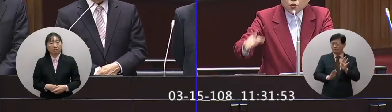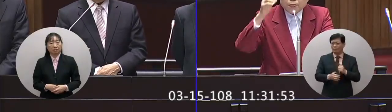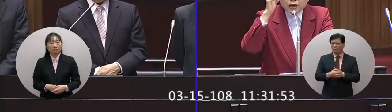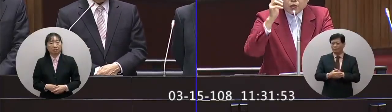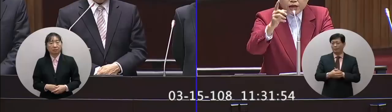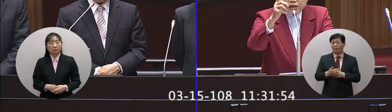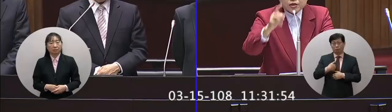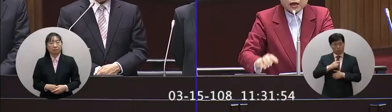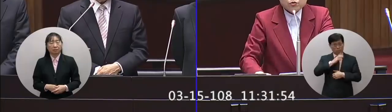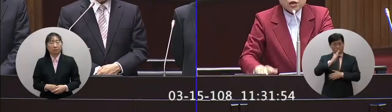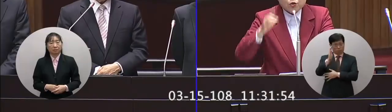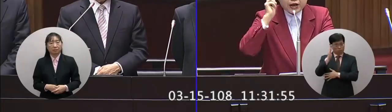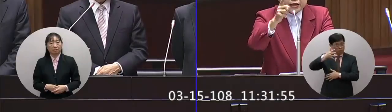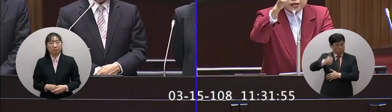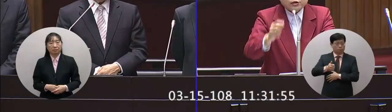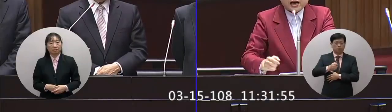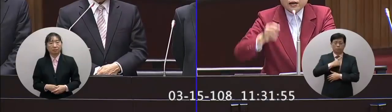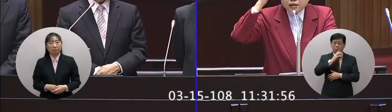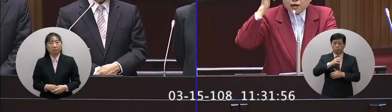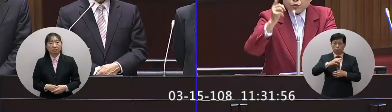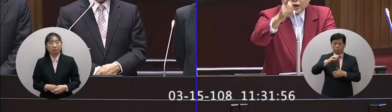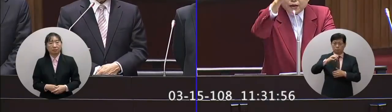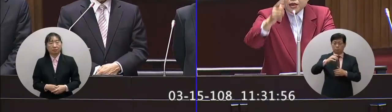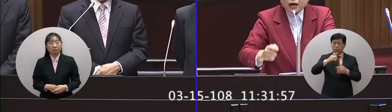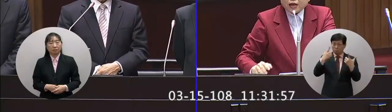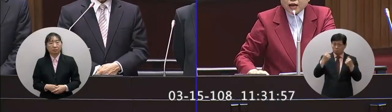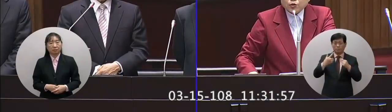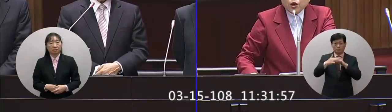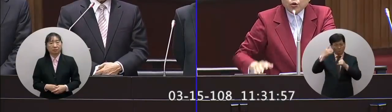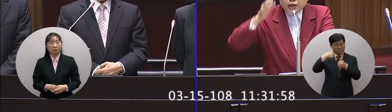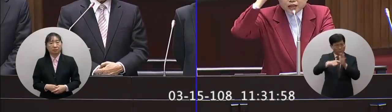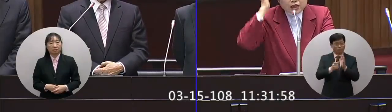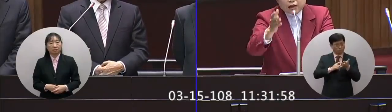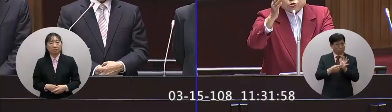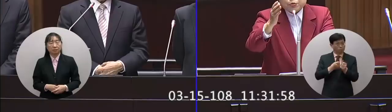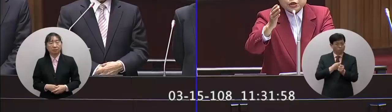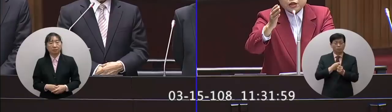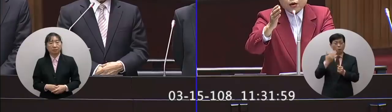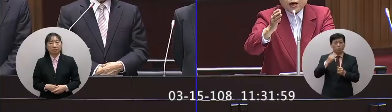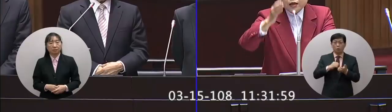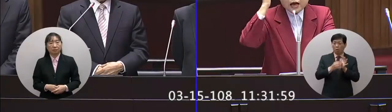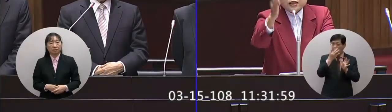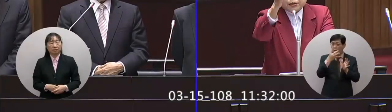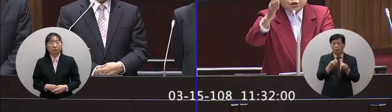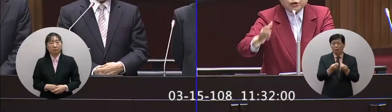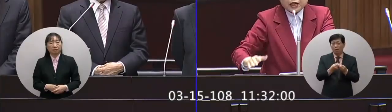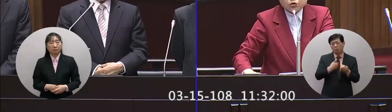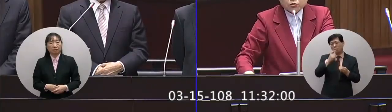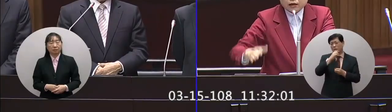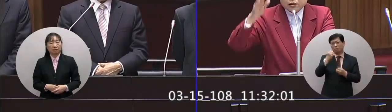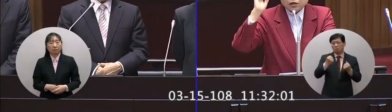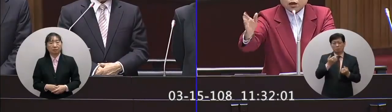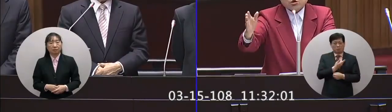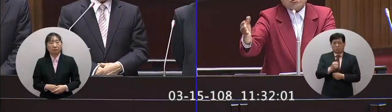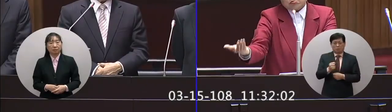這是我們一個為政者的態度一個為人首長一個為人民代的態度如果連這個態度都不行的話你還有什麼酒